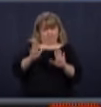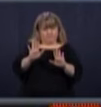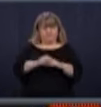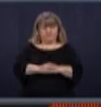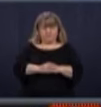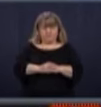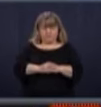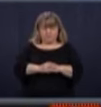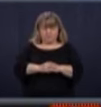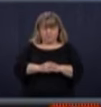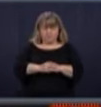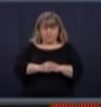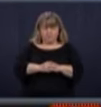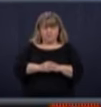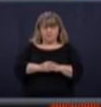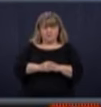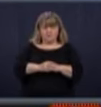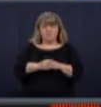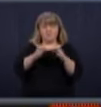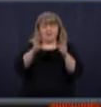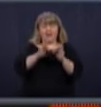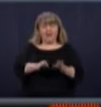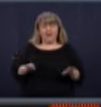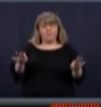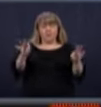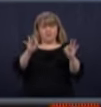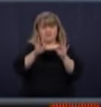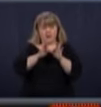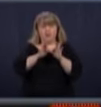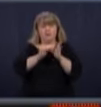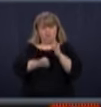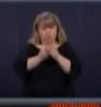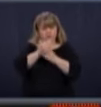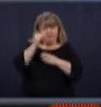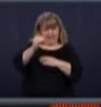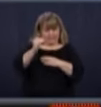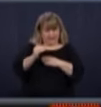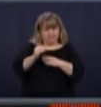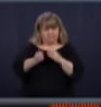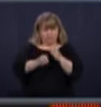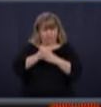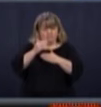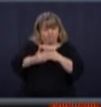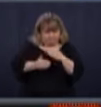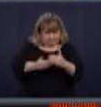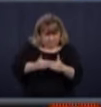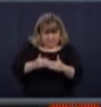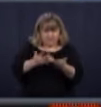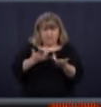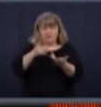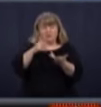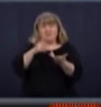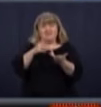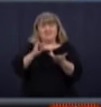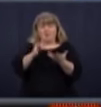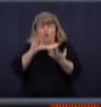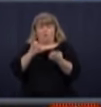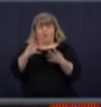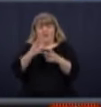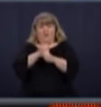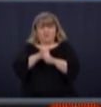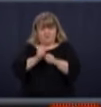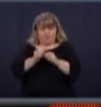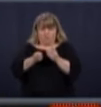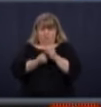C'est important, par contre, si on veut avoir du succès dans cette étape, dans cette